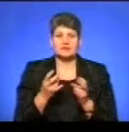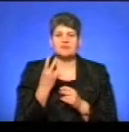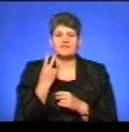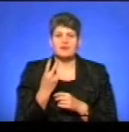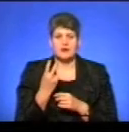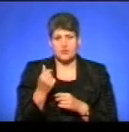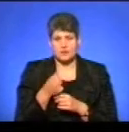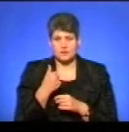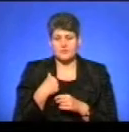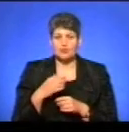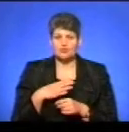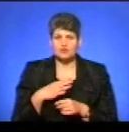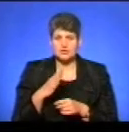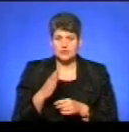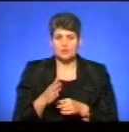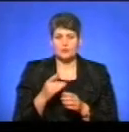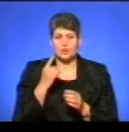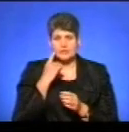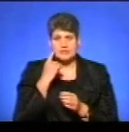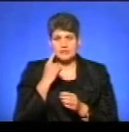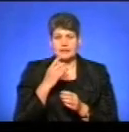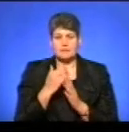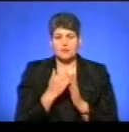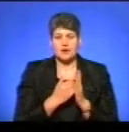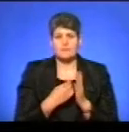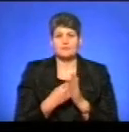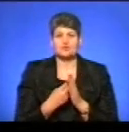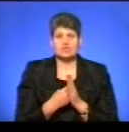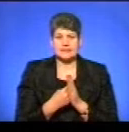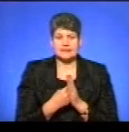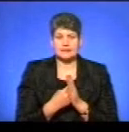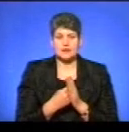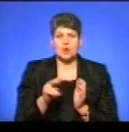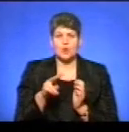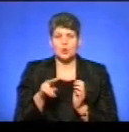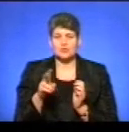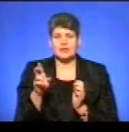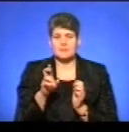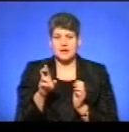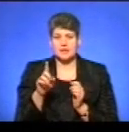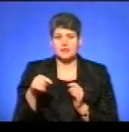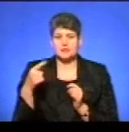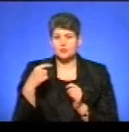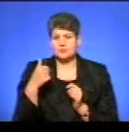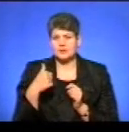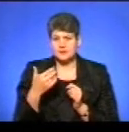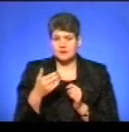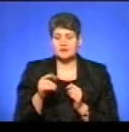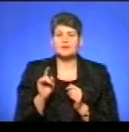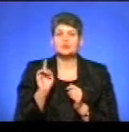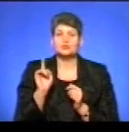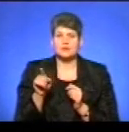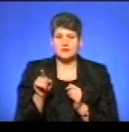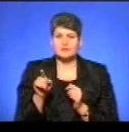Ми очікуємо оцінки програм бюджетних лютий-березень наступного року і тоді